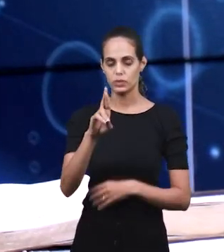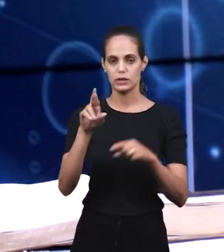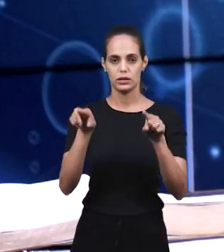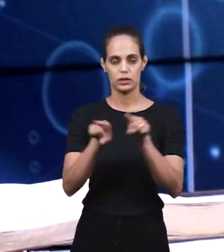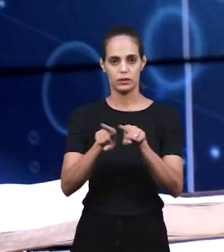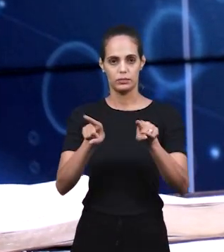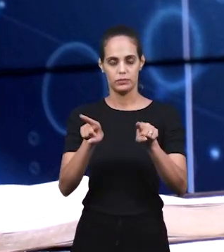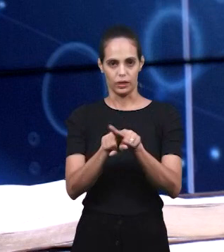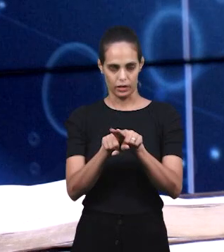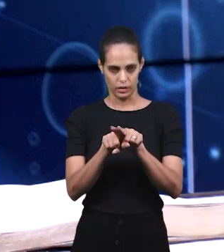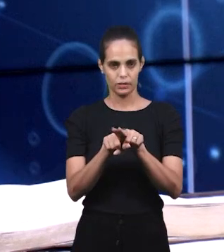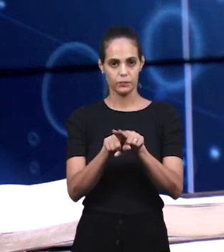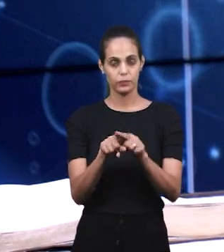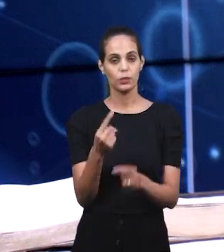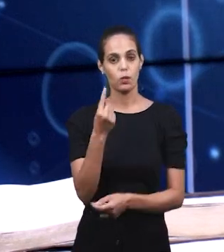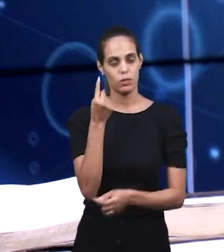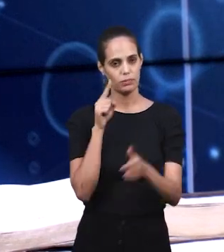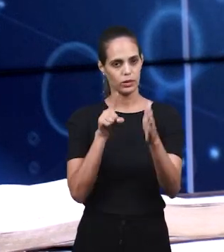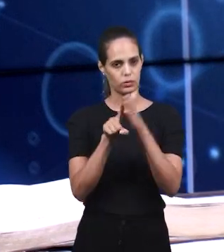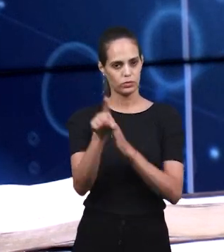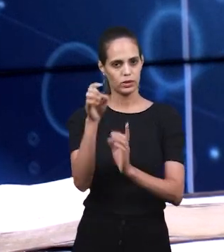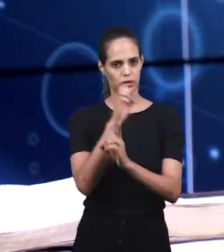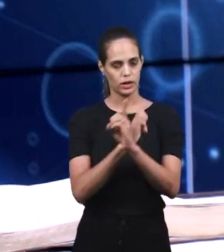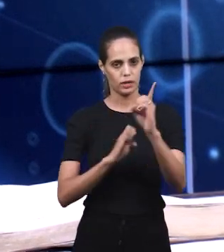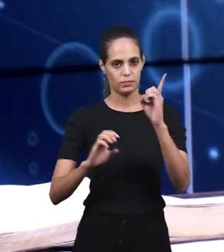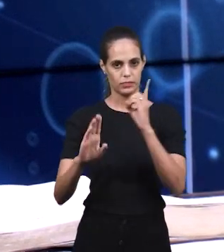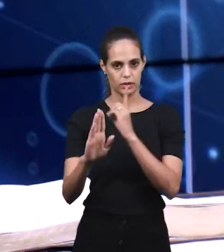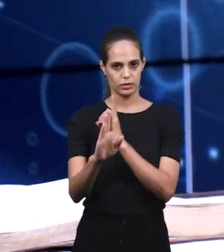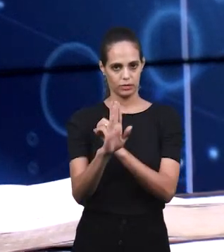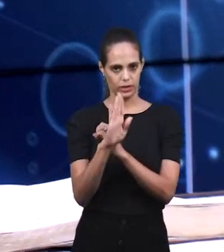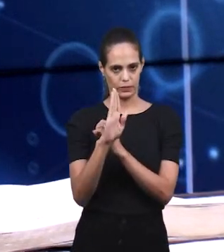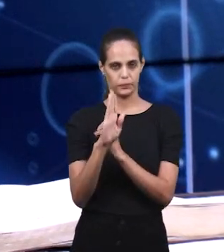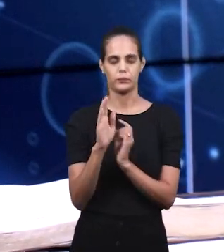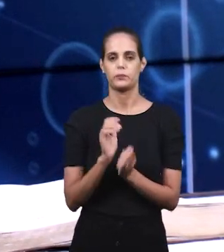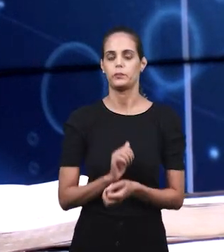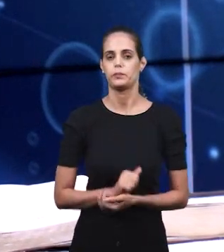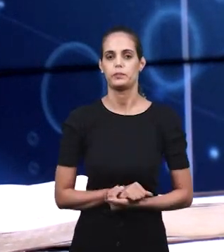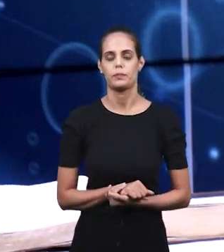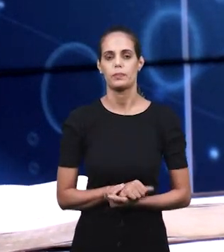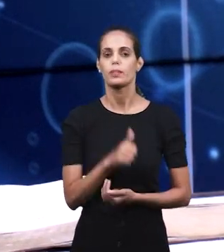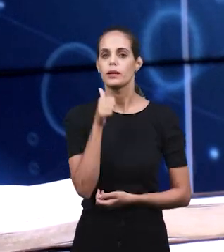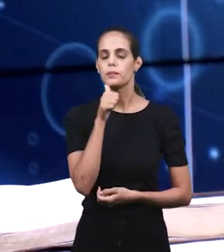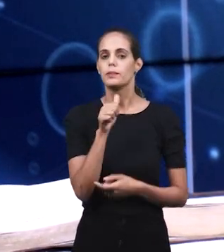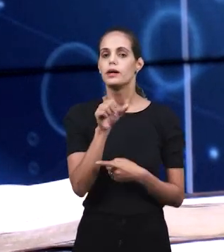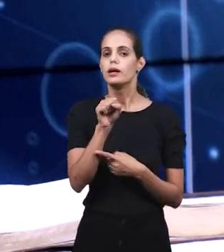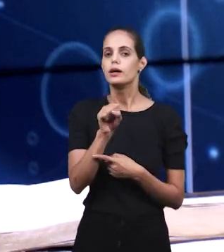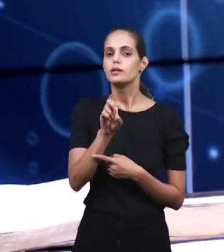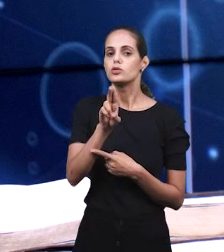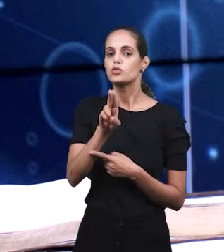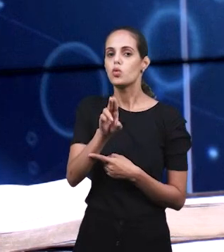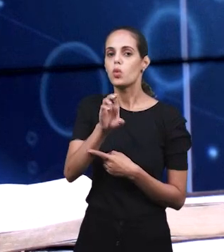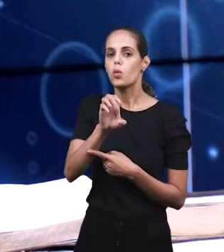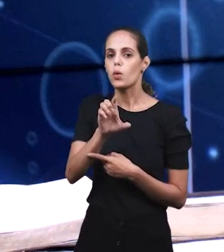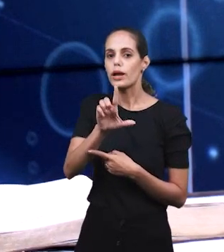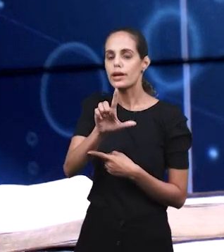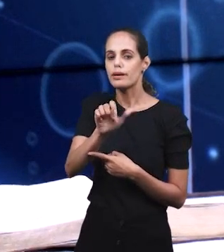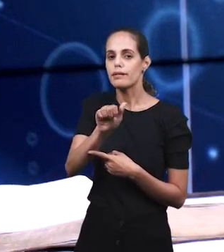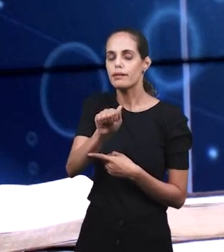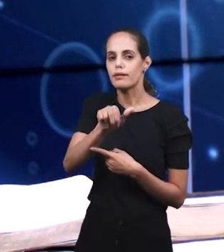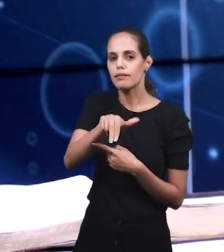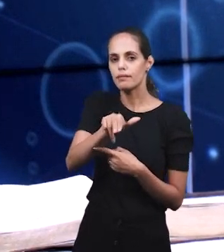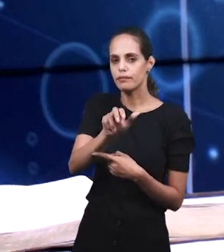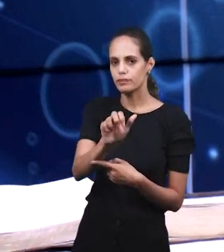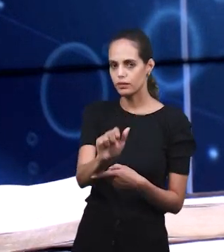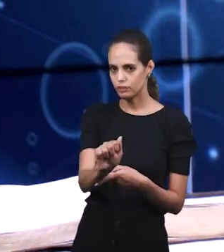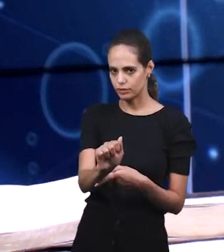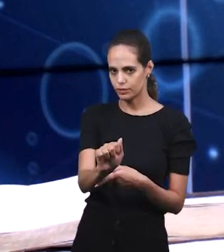ответ на вопрос воскресной библейской школы. Этот вопрос, этот ответ мы услышим от